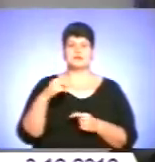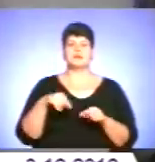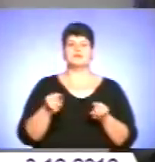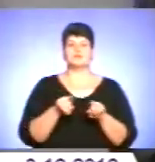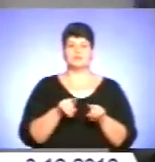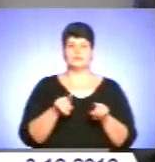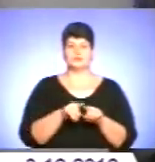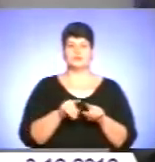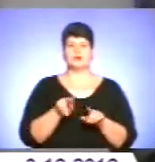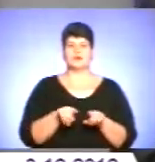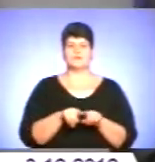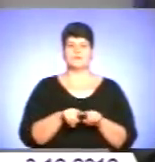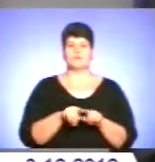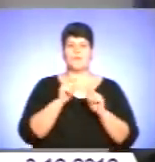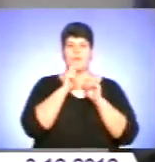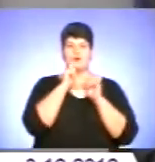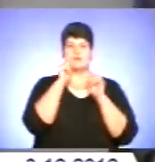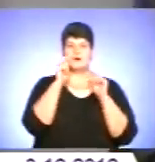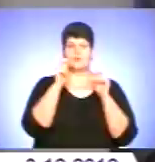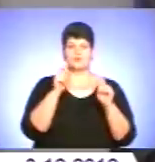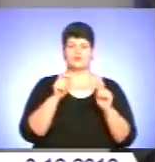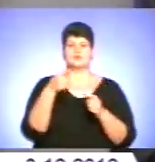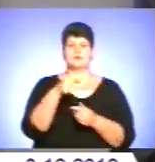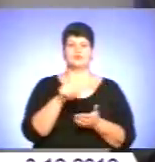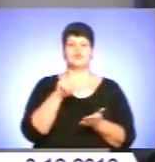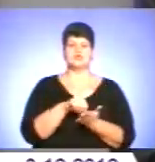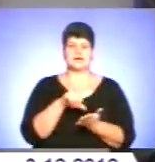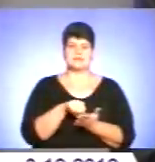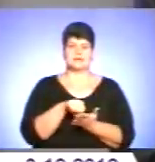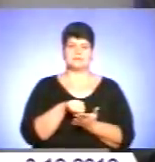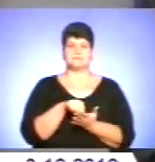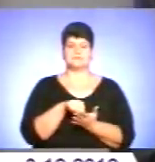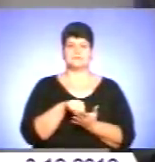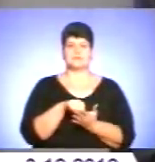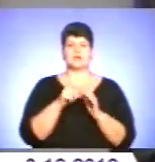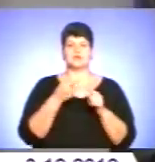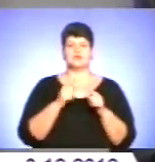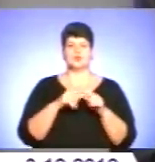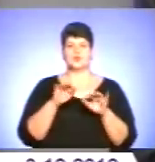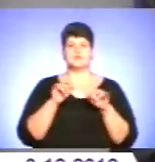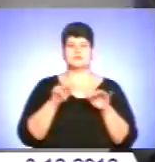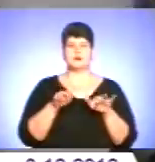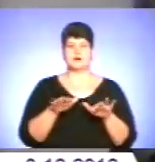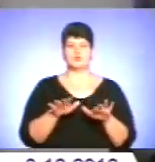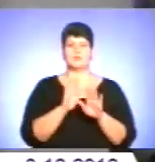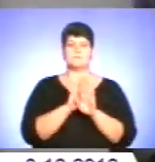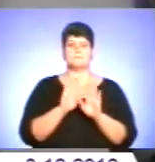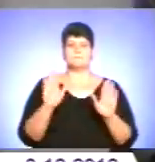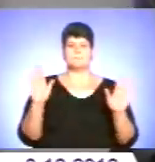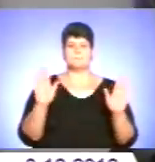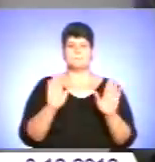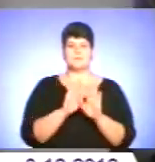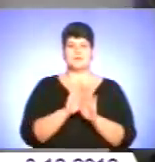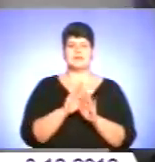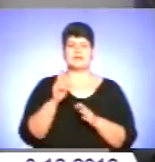драмтеатру подарують тим учасникам цього заходу таку пісню, як